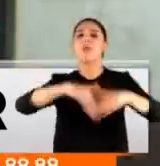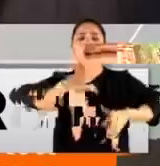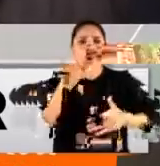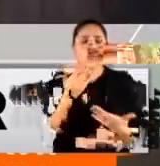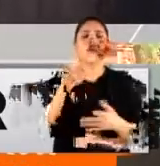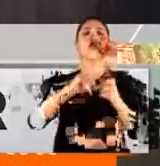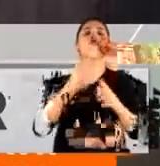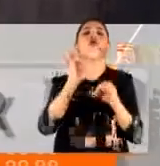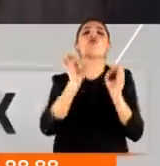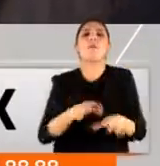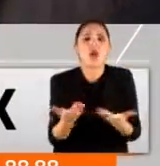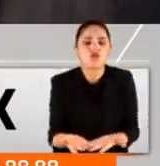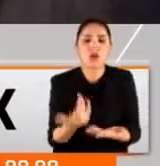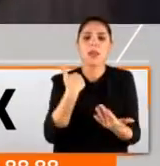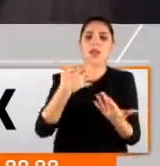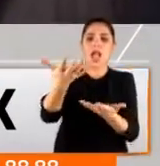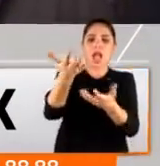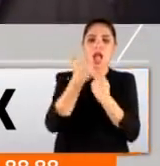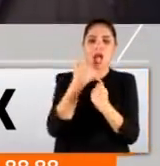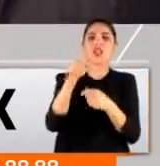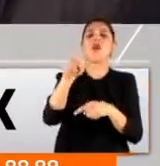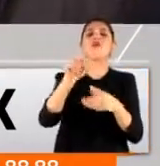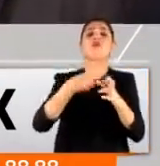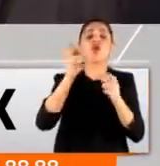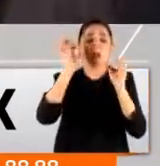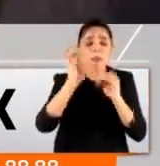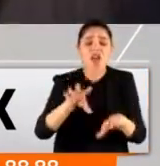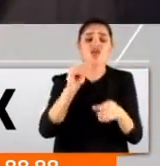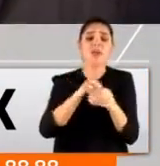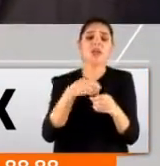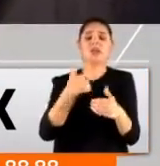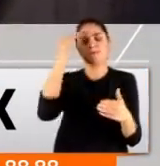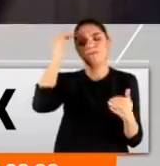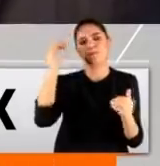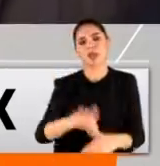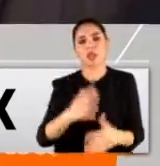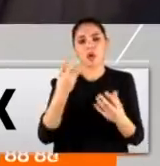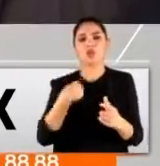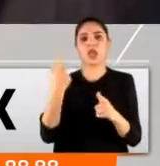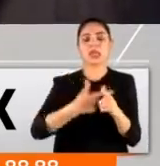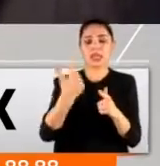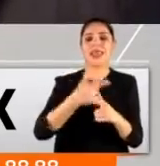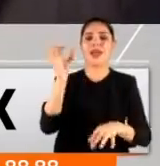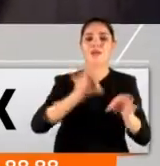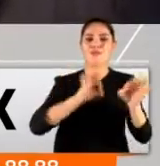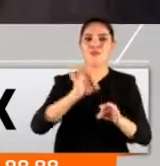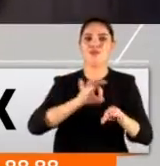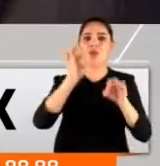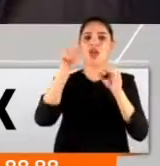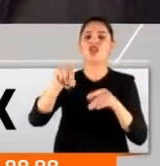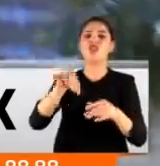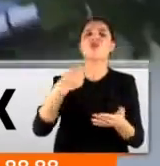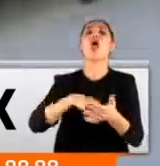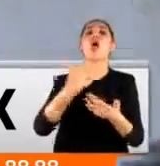başladı. Aldı bu adamızı ama başlamadığı için biz mağduruz. Kiramızda müteahhit başlamıştı ama şimdi